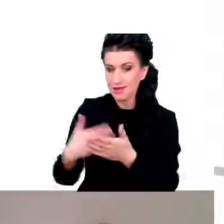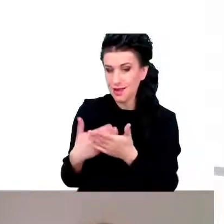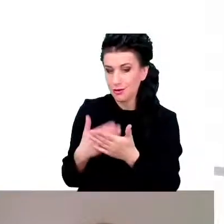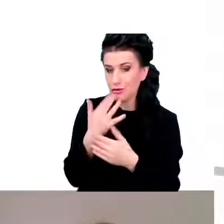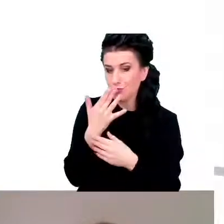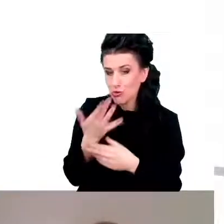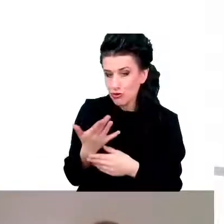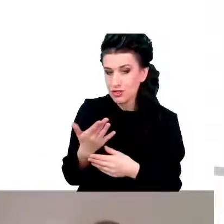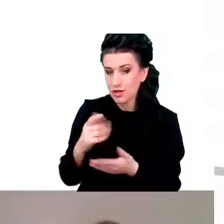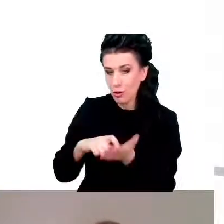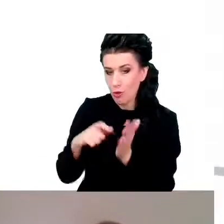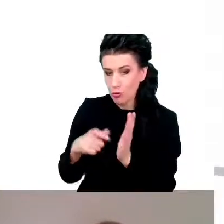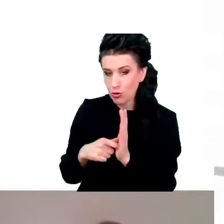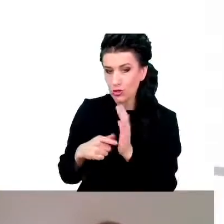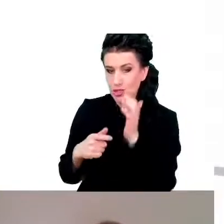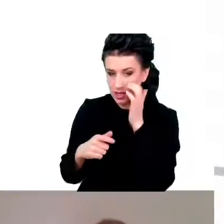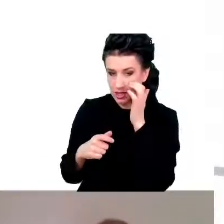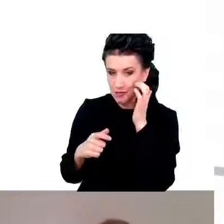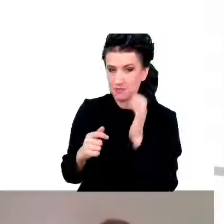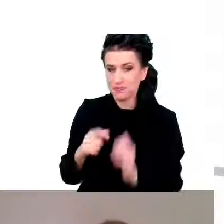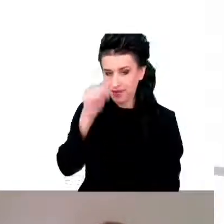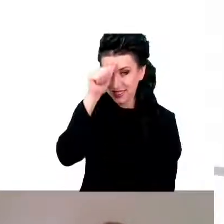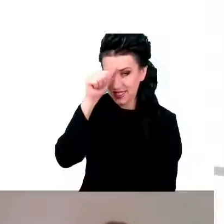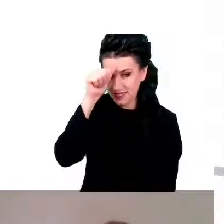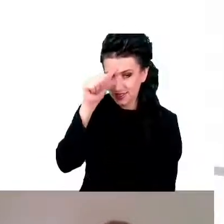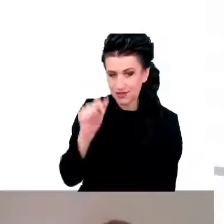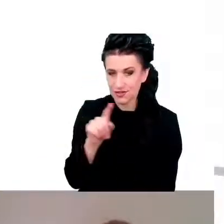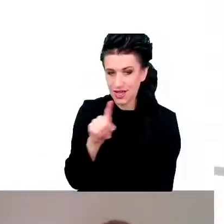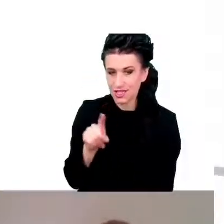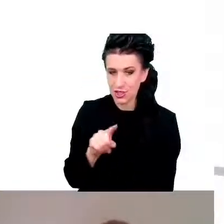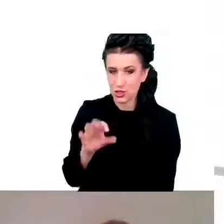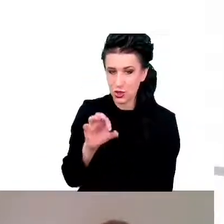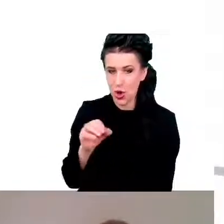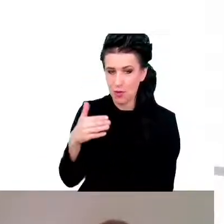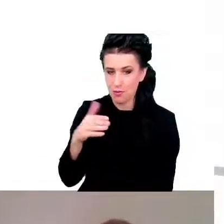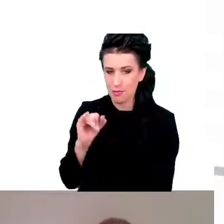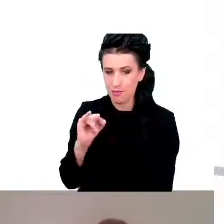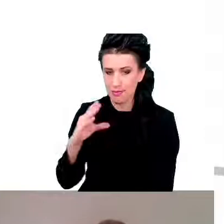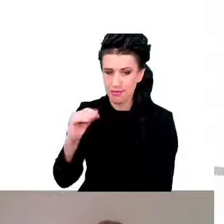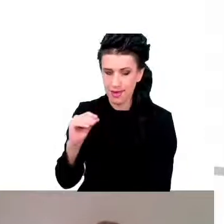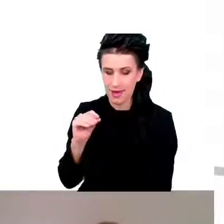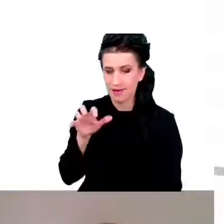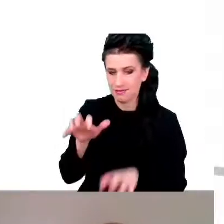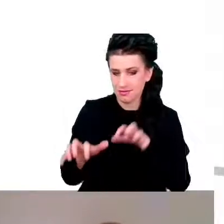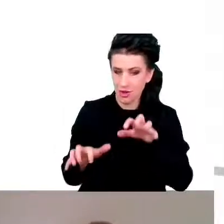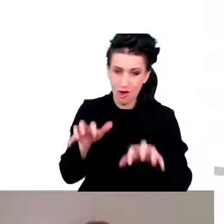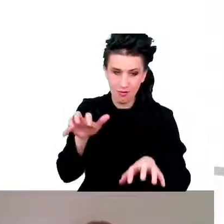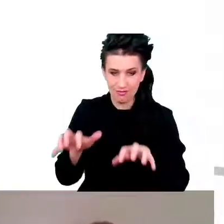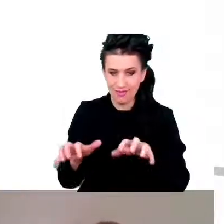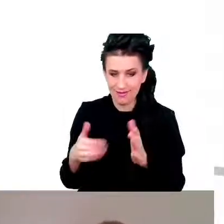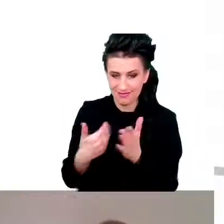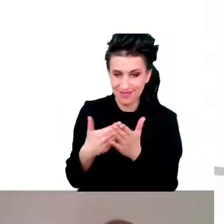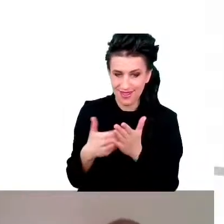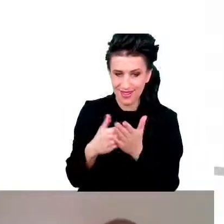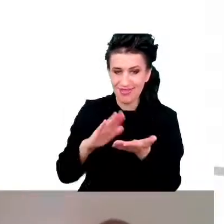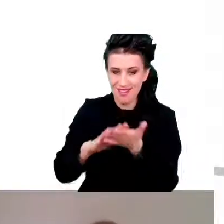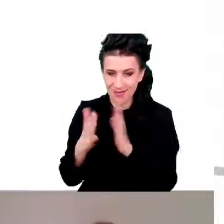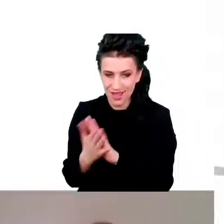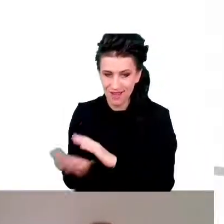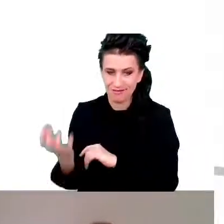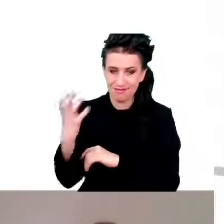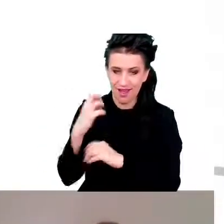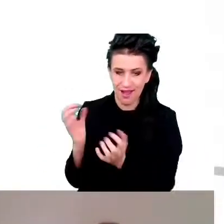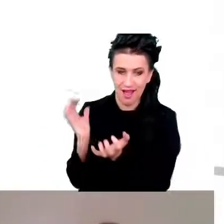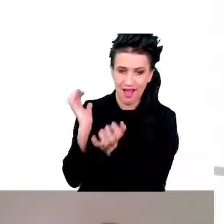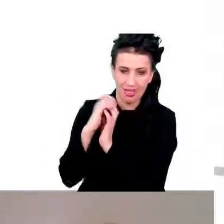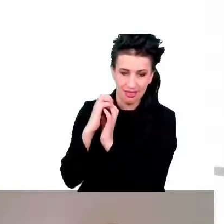czasem, że są to komórki zombie, bo tak jak zombie, jak kogoś ugryzie, to ten ktoś staje się zombie, i tak ta komórka